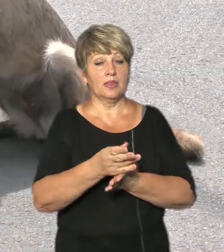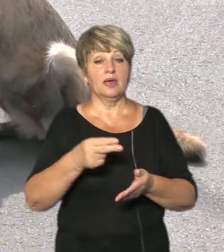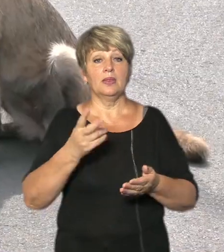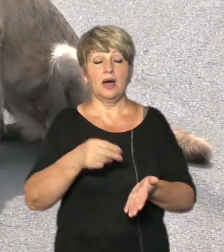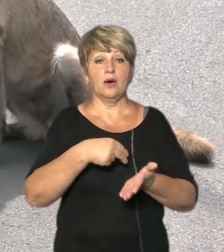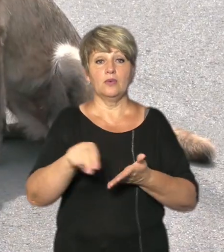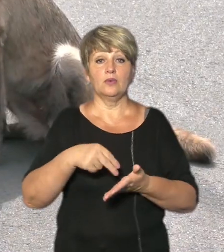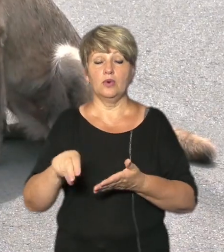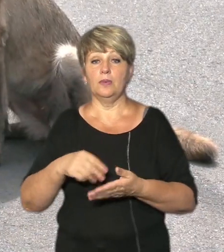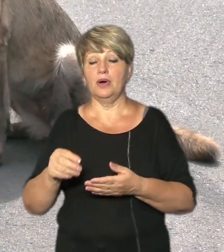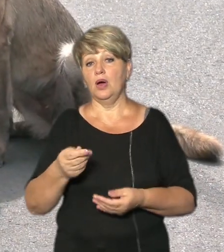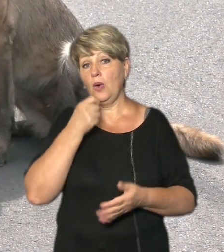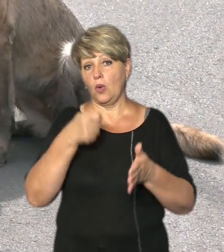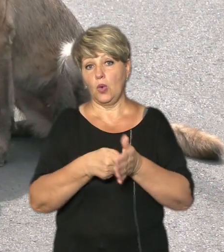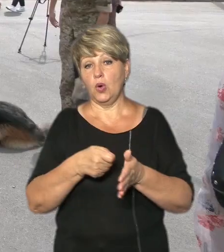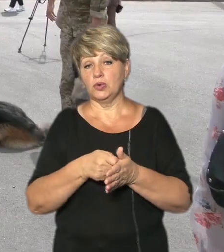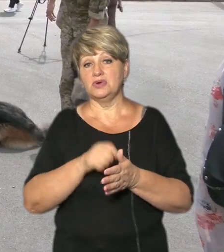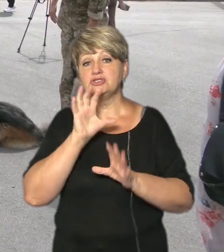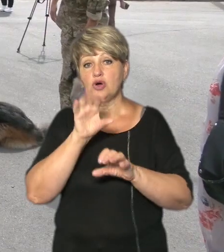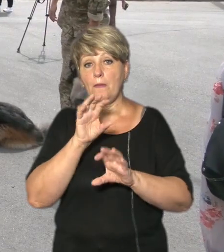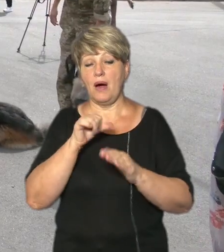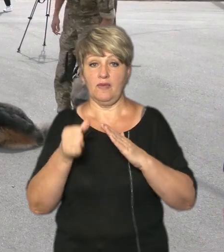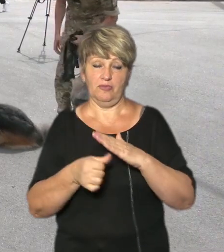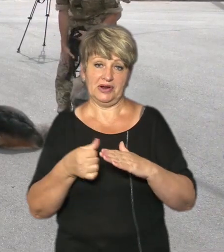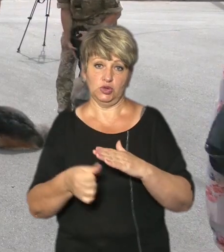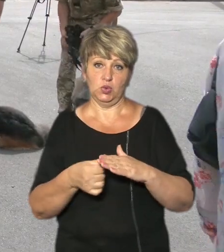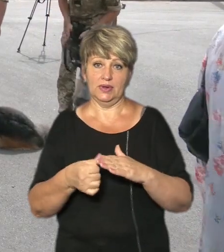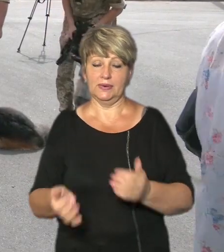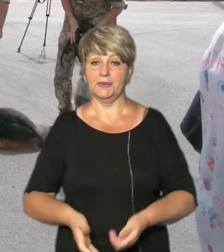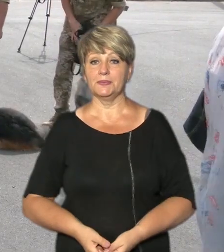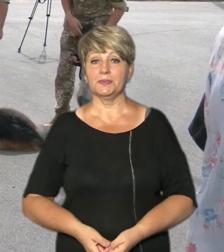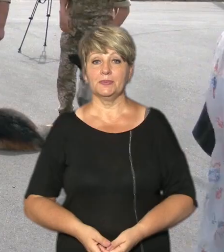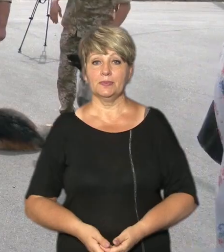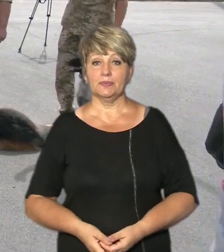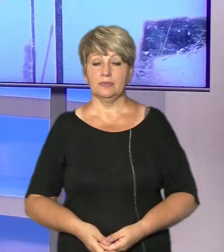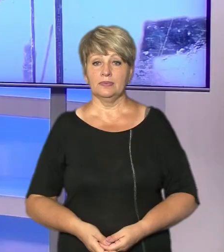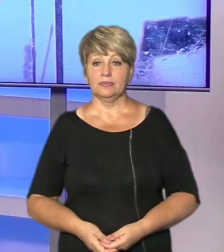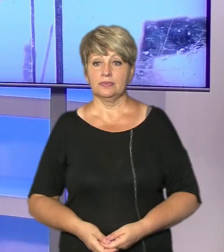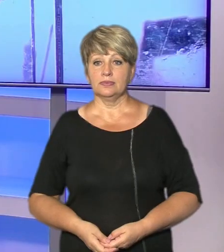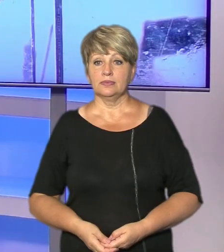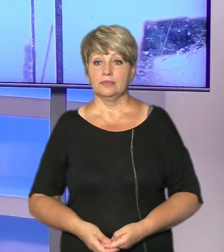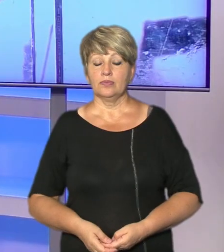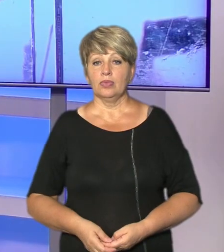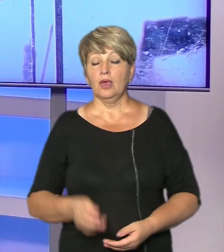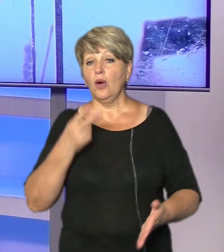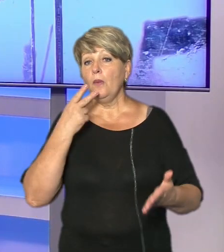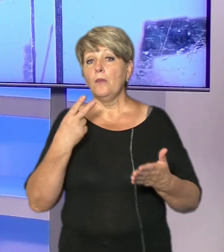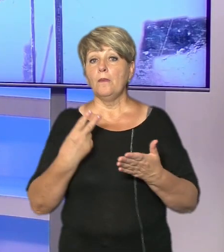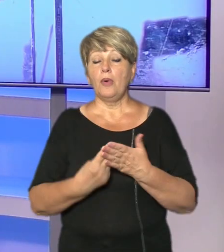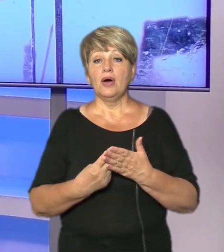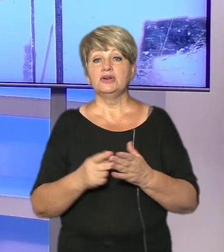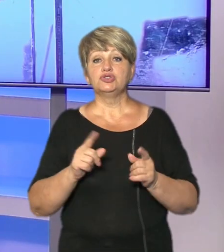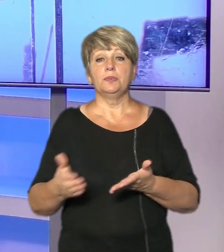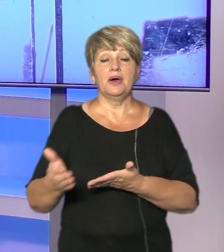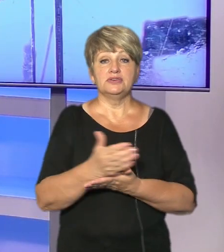корму для собак у притулках Вікторія Будавіцька, Федір Коцаба Новини на Суспільному, Черкаси Показові годівлі, аби